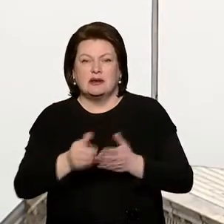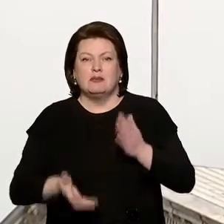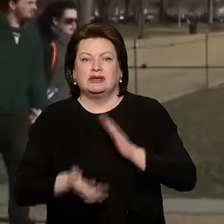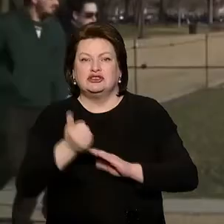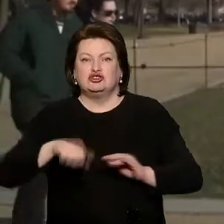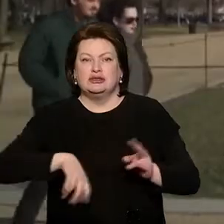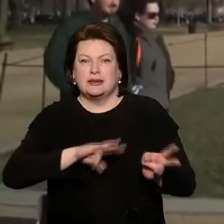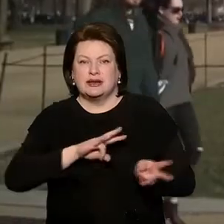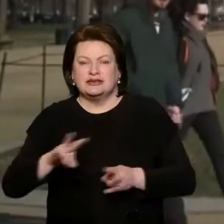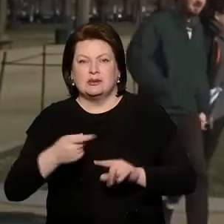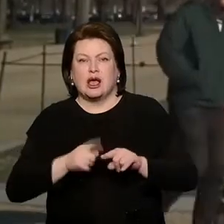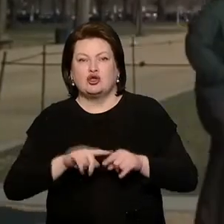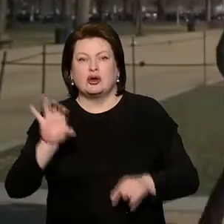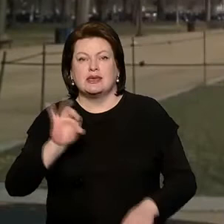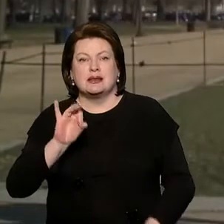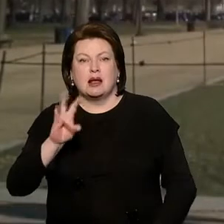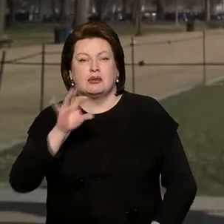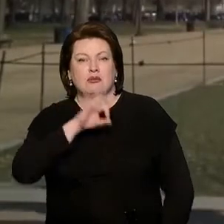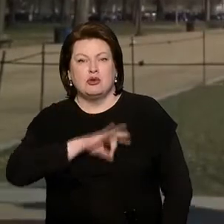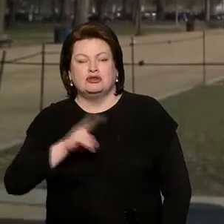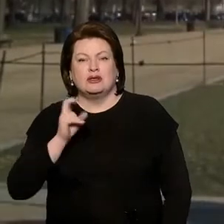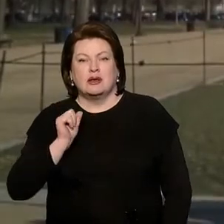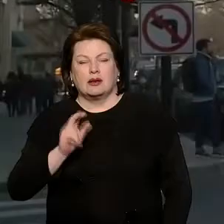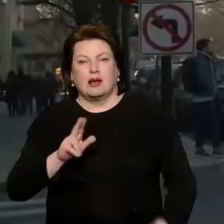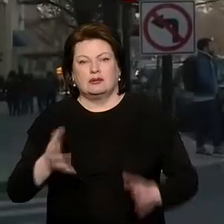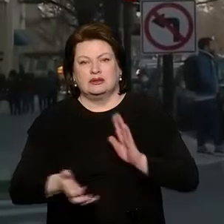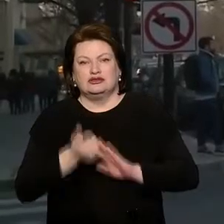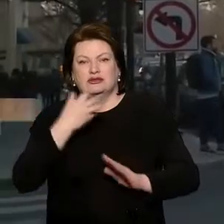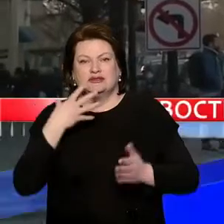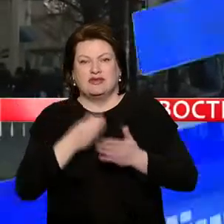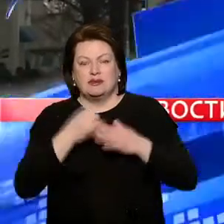терроризм, которым Иран пользуется как инструментом достижения своих интересов.